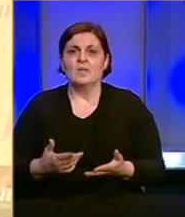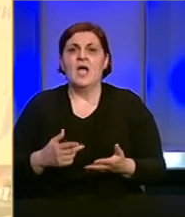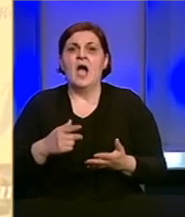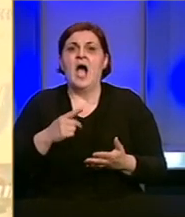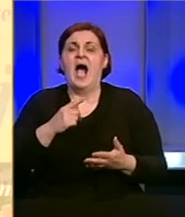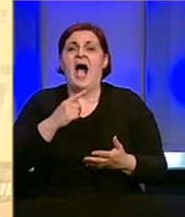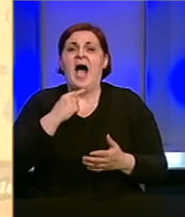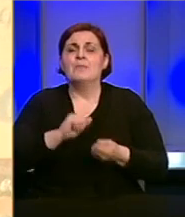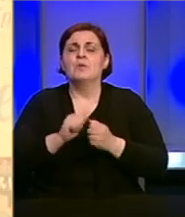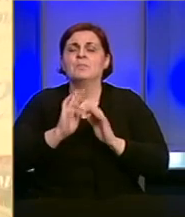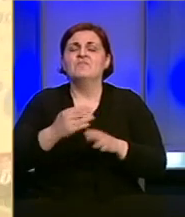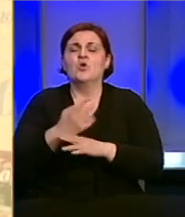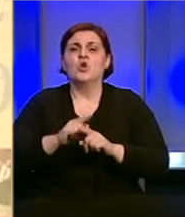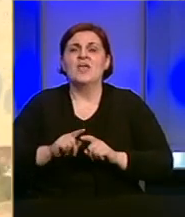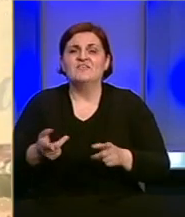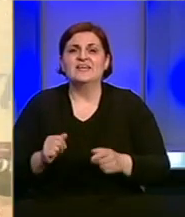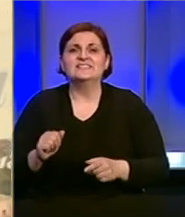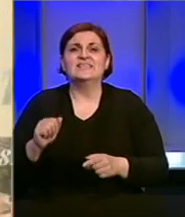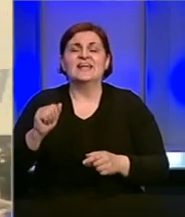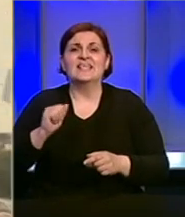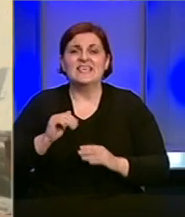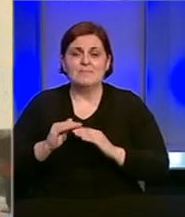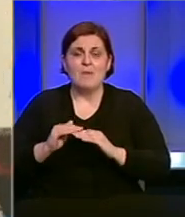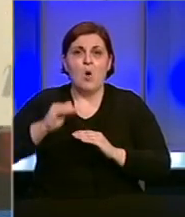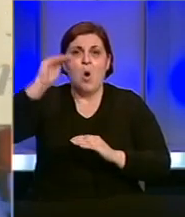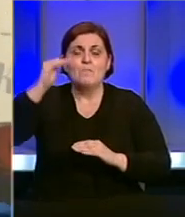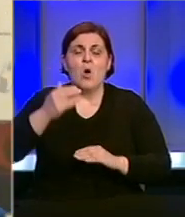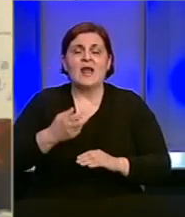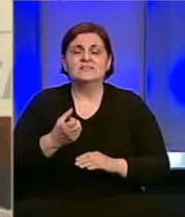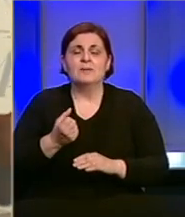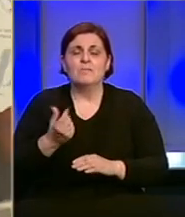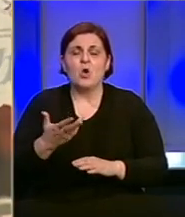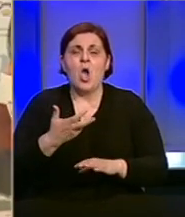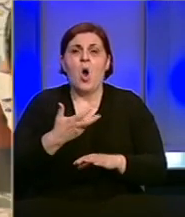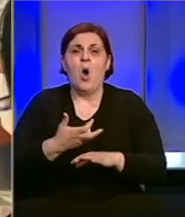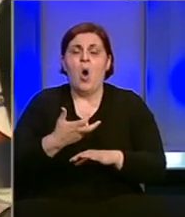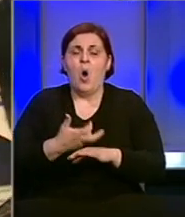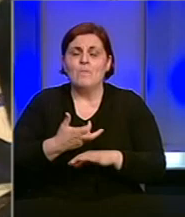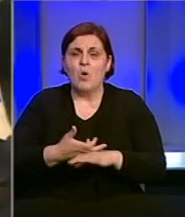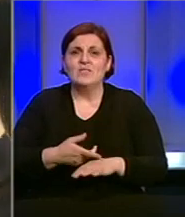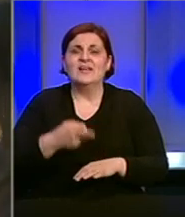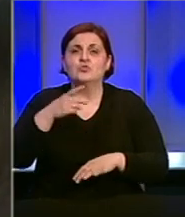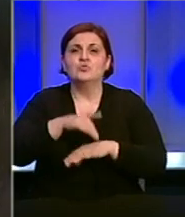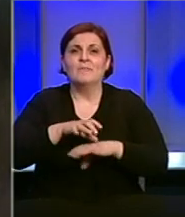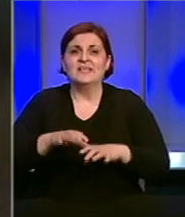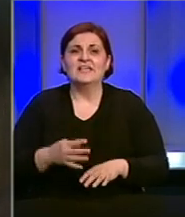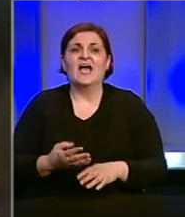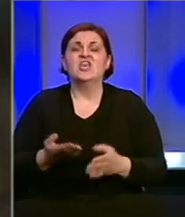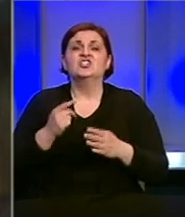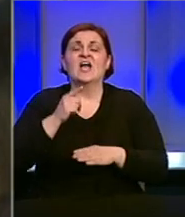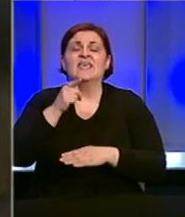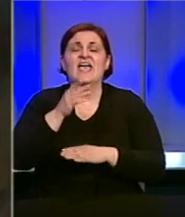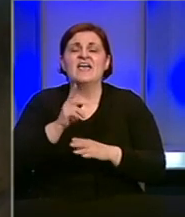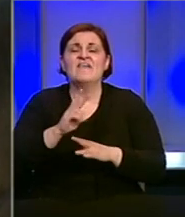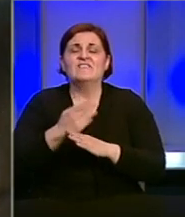borbe protiv koronavirusa imamo porast broja oboljelih, među kojima mnogo medicinskih radnika, čak je virus ušao u